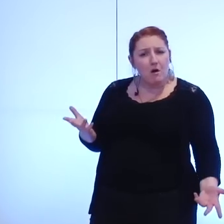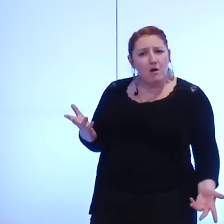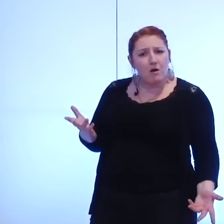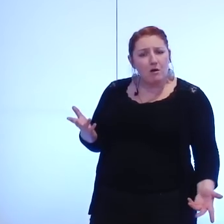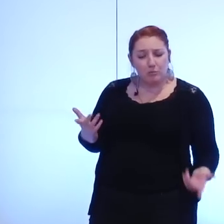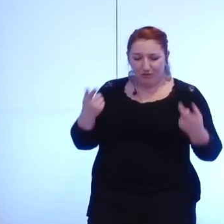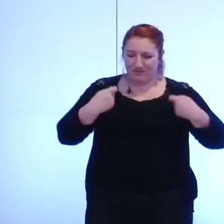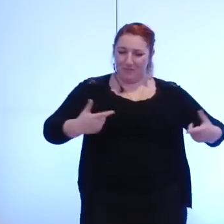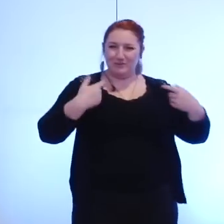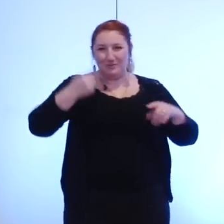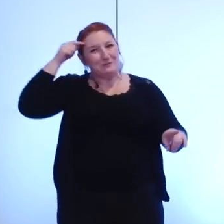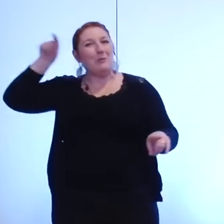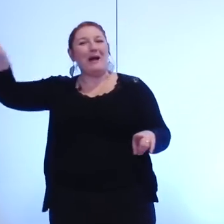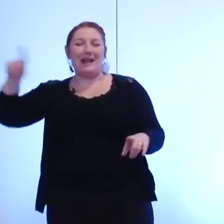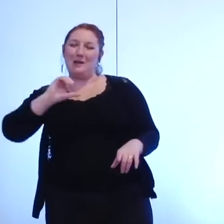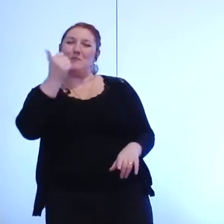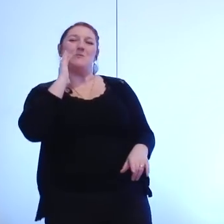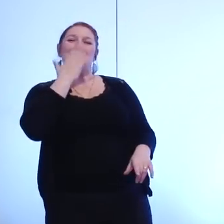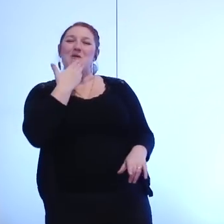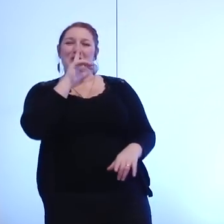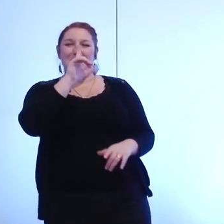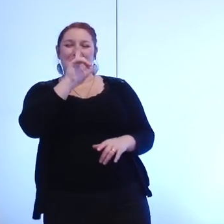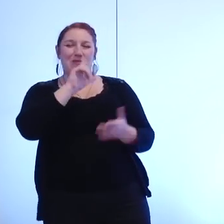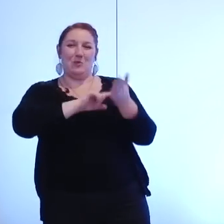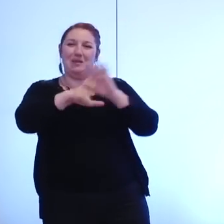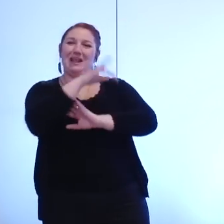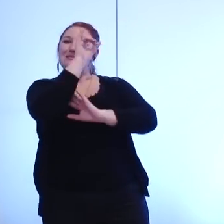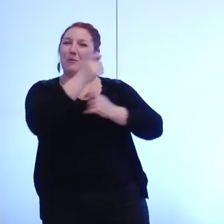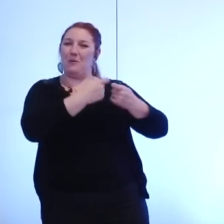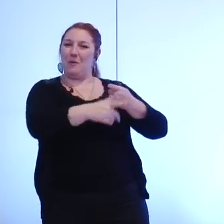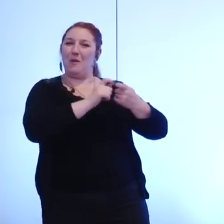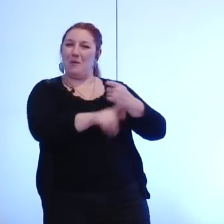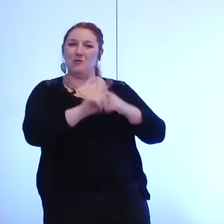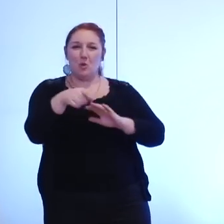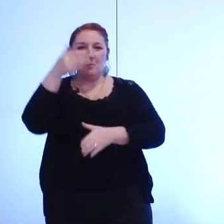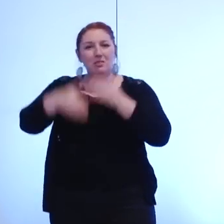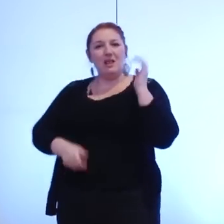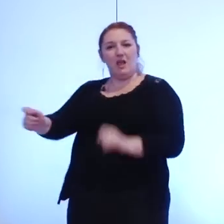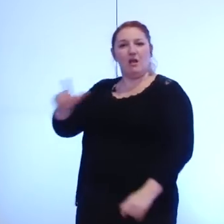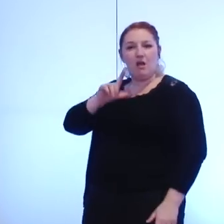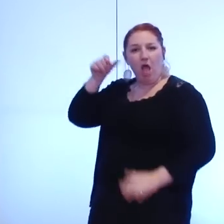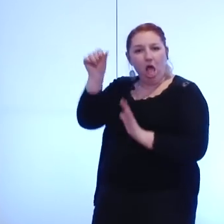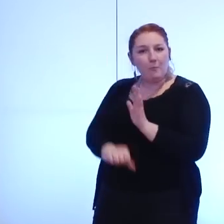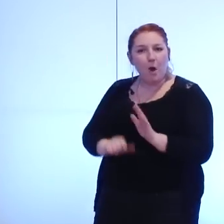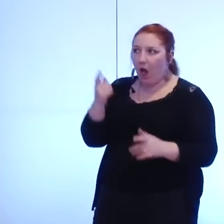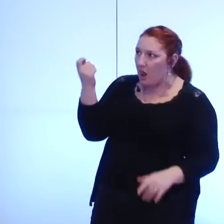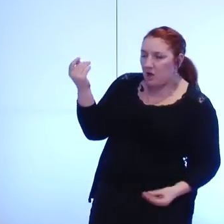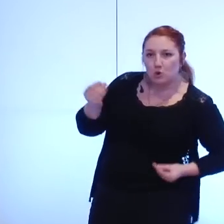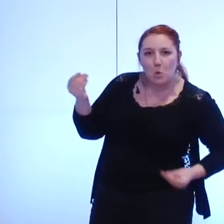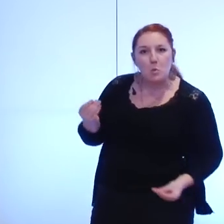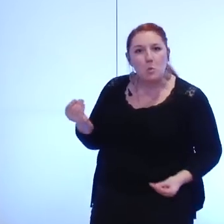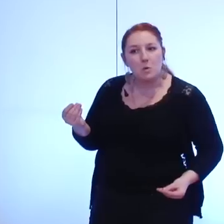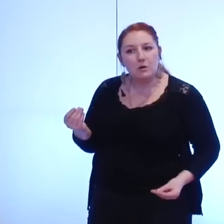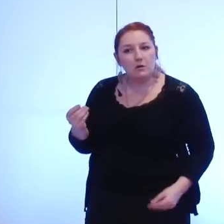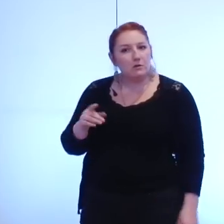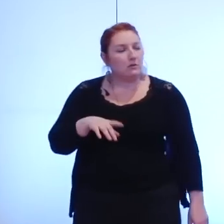engager pour elle à partir du 1er janvier 2015 elle doit le faire dans un délai de un mois avec quel argent va-t le faire ? ce